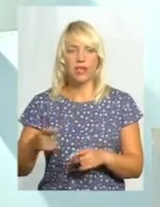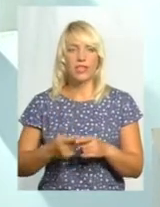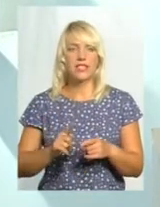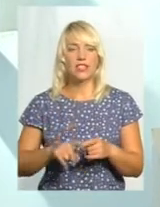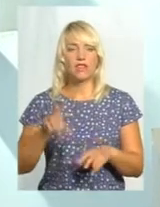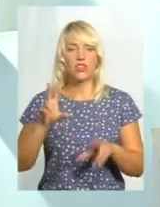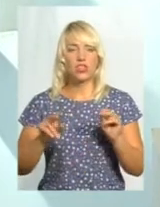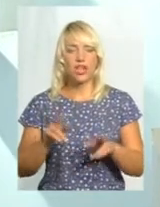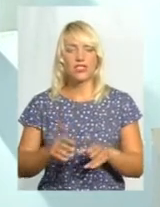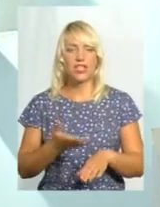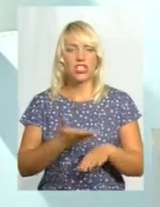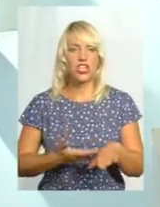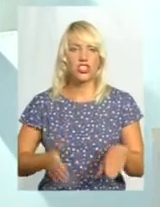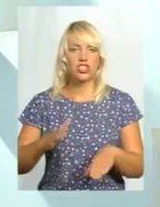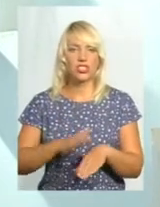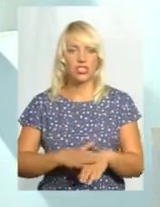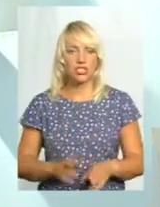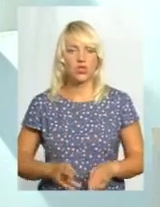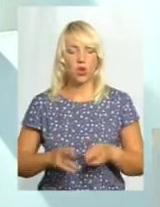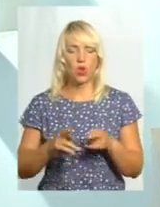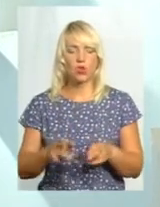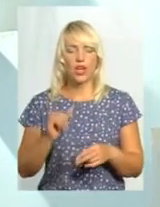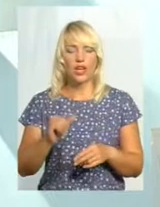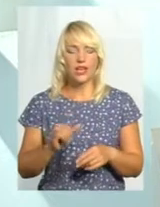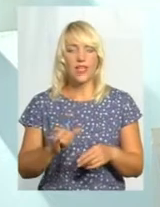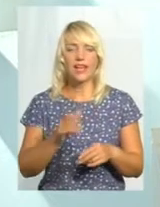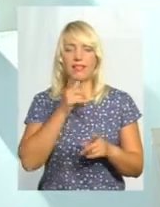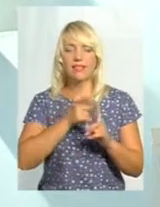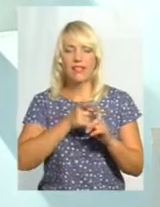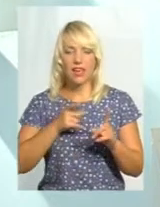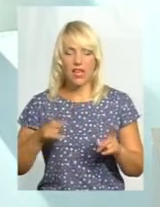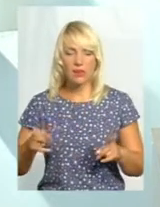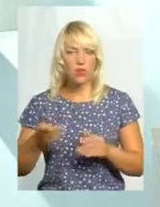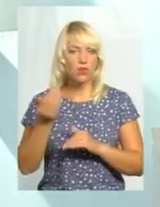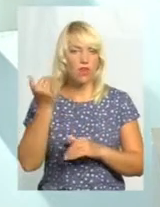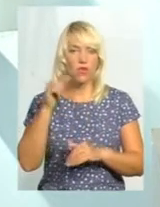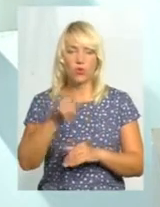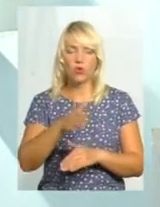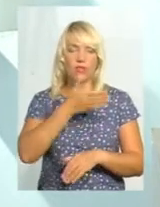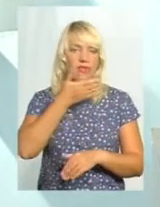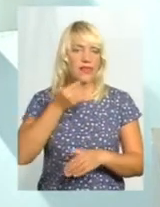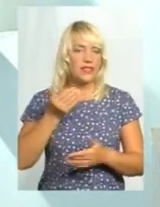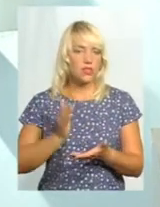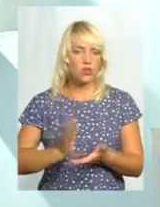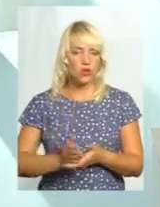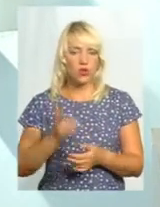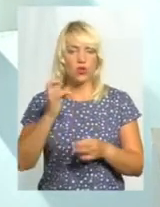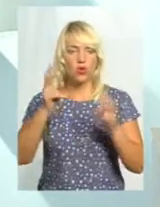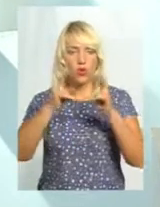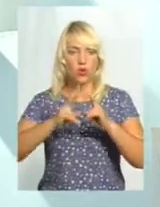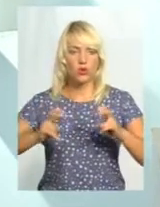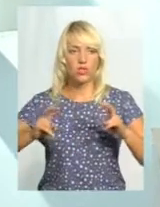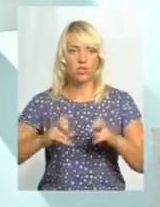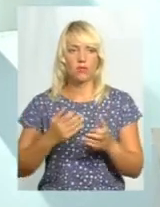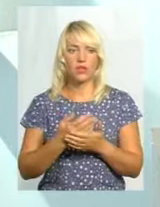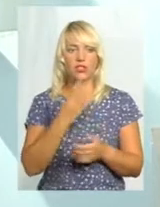злочинів, і терміну давності в ньому не існує. Але розслідування само, якщо це вже було раніше, наприклад, 4